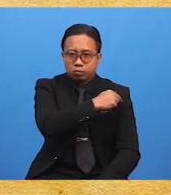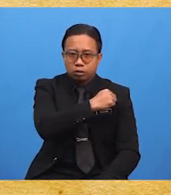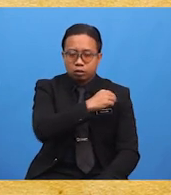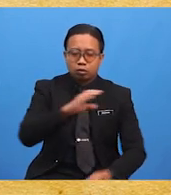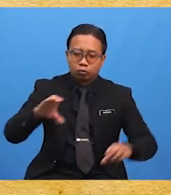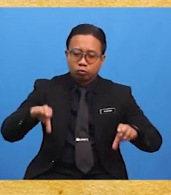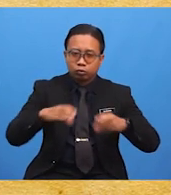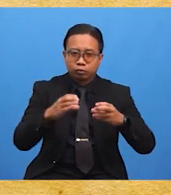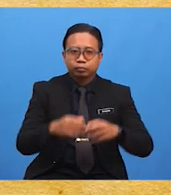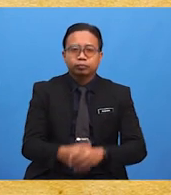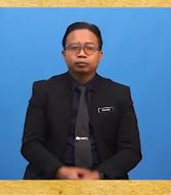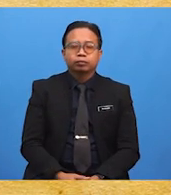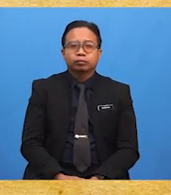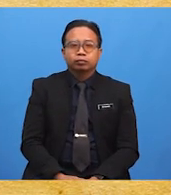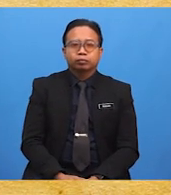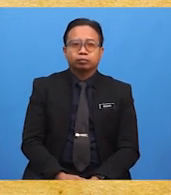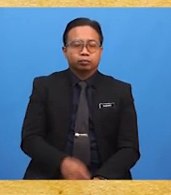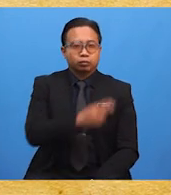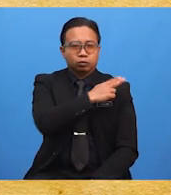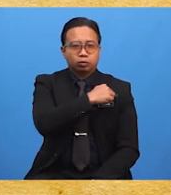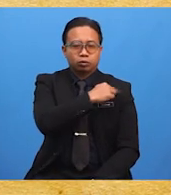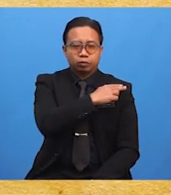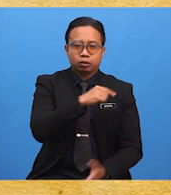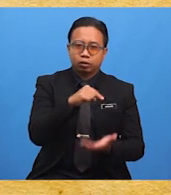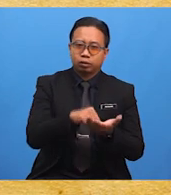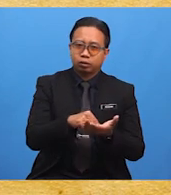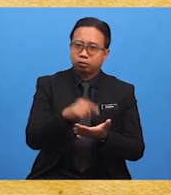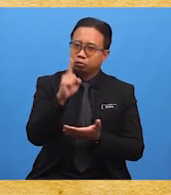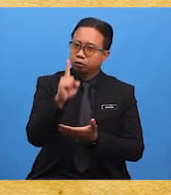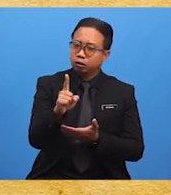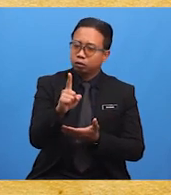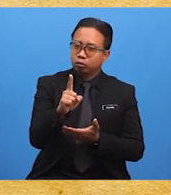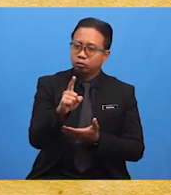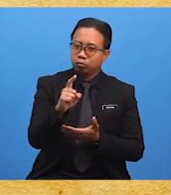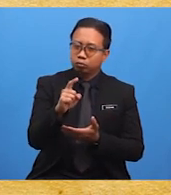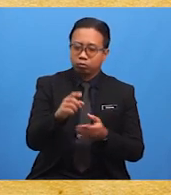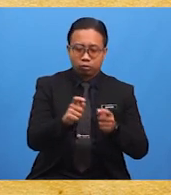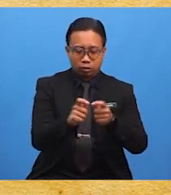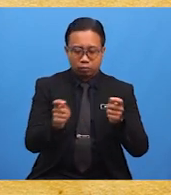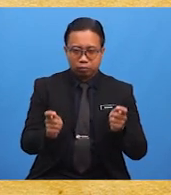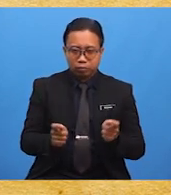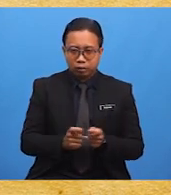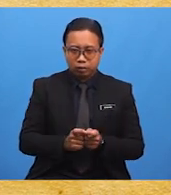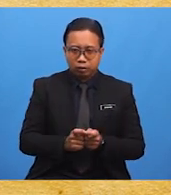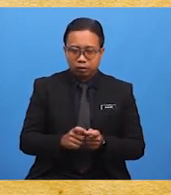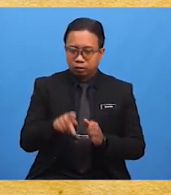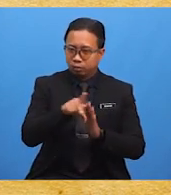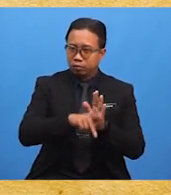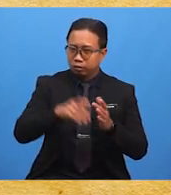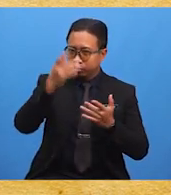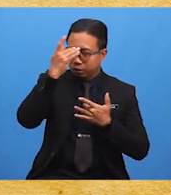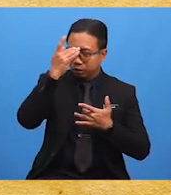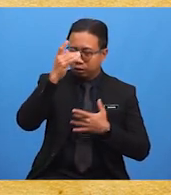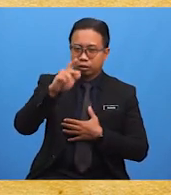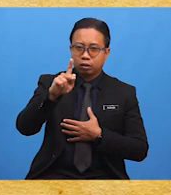dibina. Hospital ini merupakan satu-satunya tapak penempatan pesakit kusta